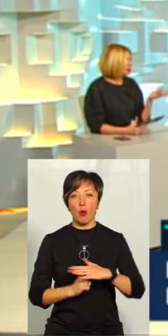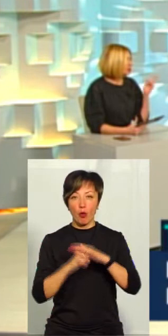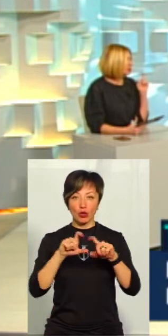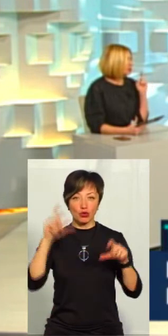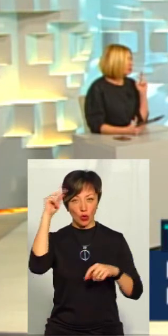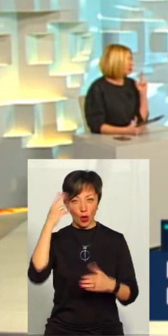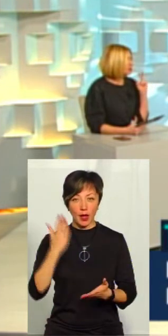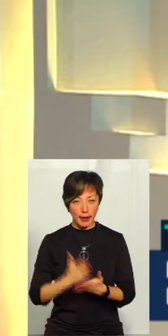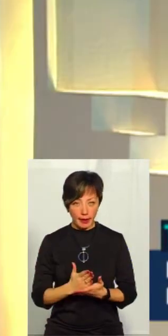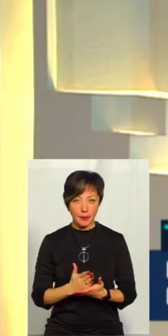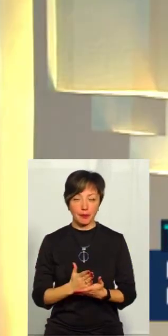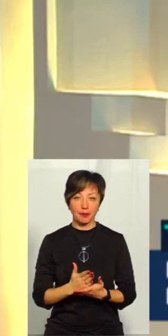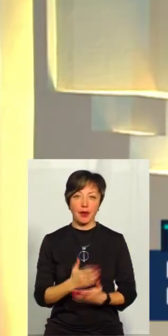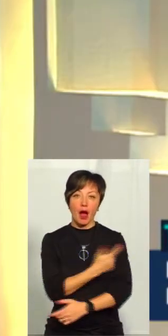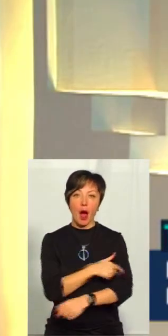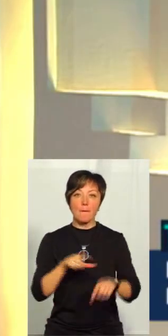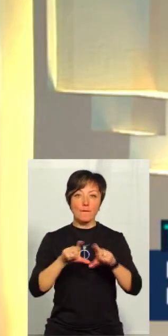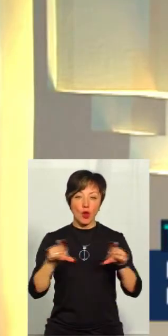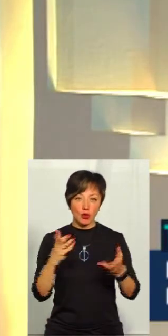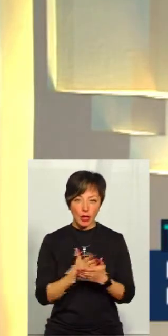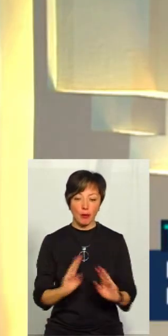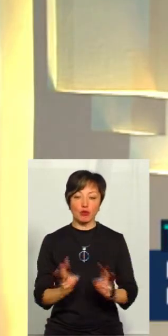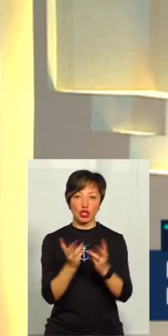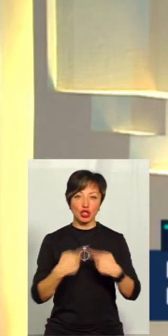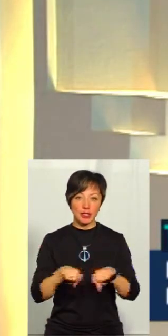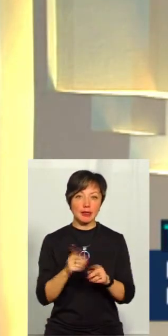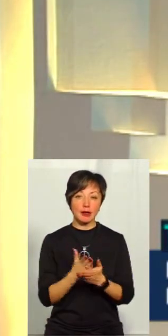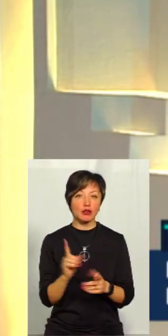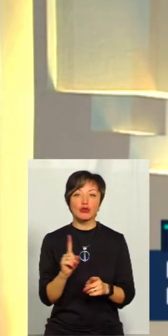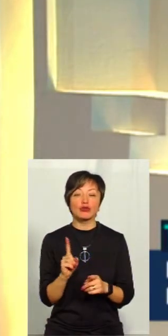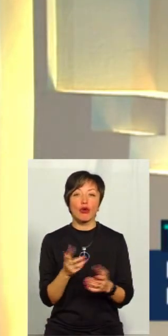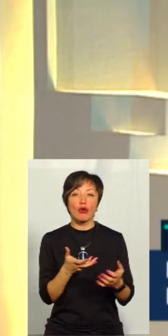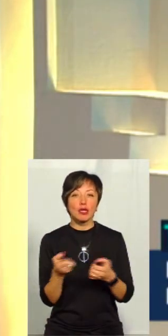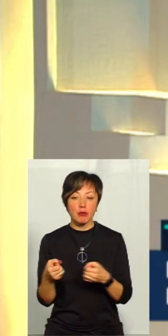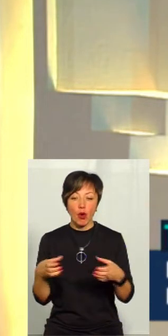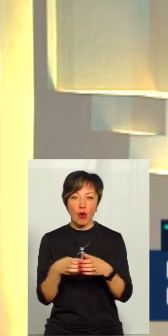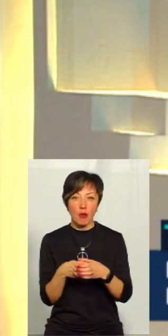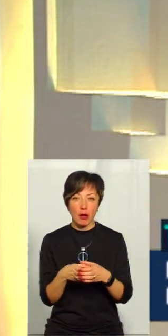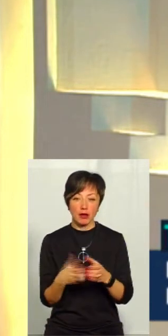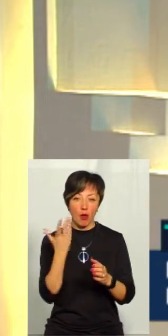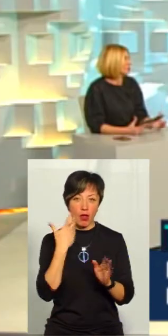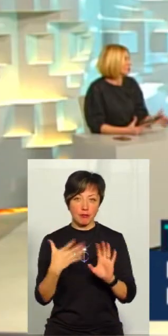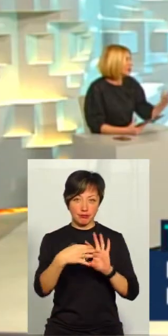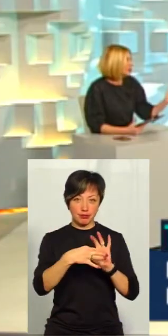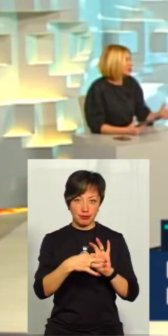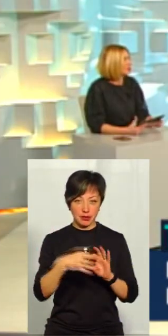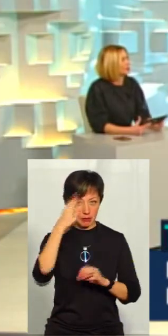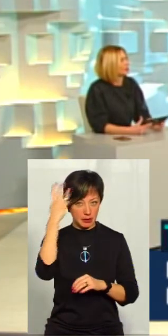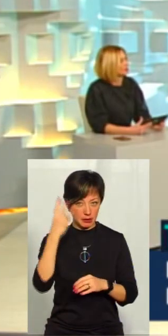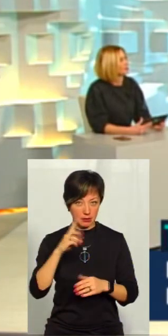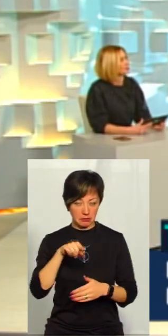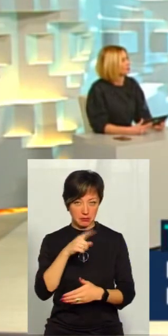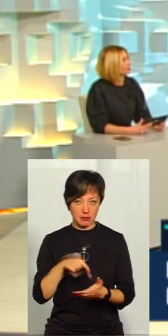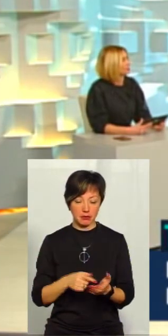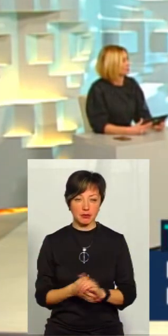школа є, амбулаторія є, пожежна частина є. Що отримає громада, об'єднавшись із